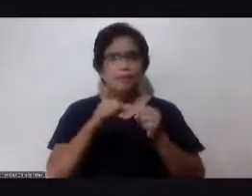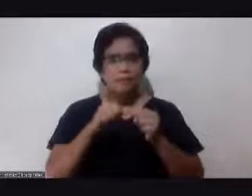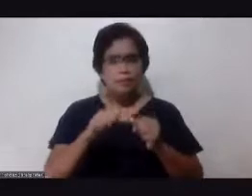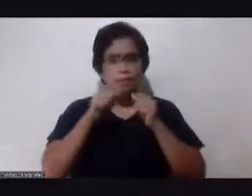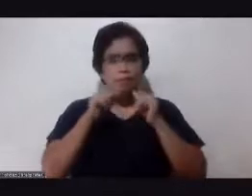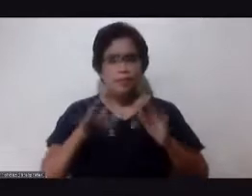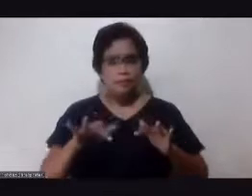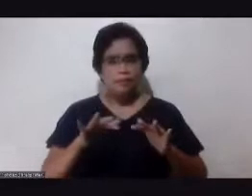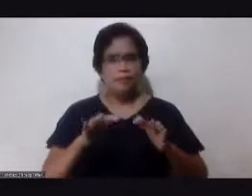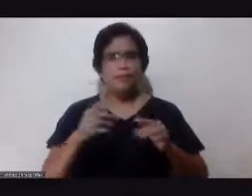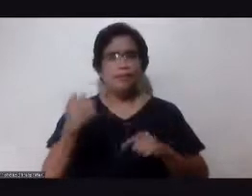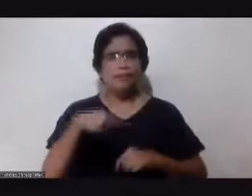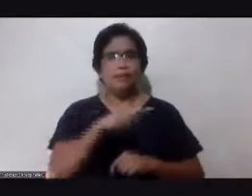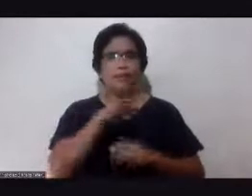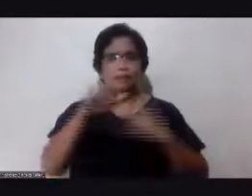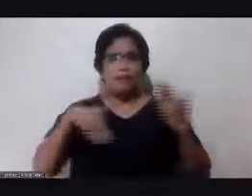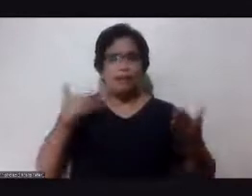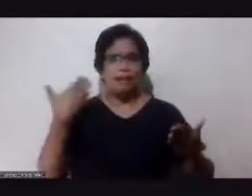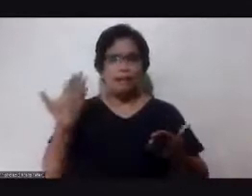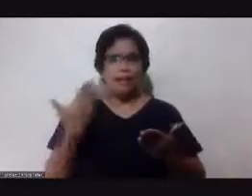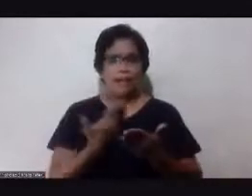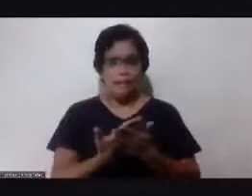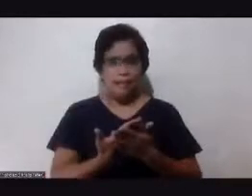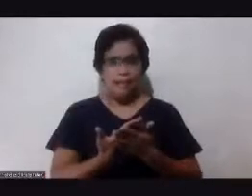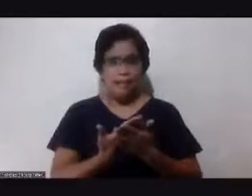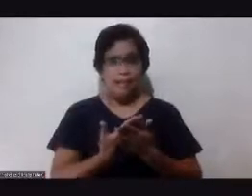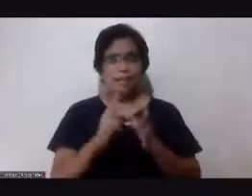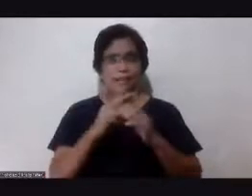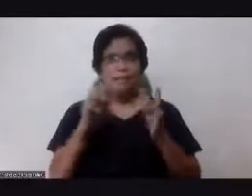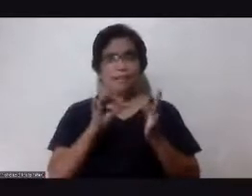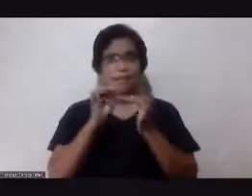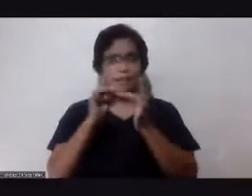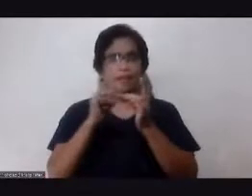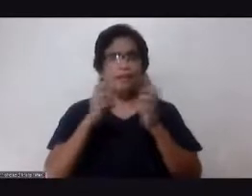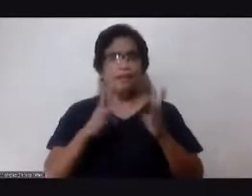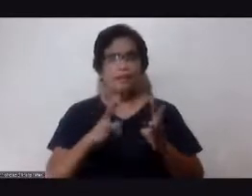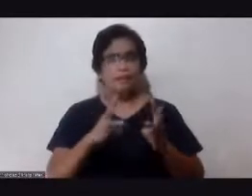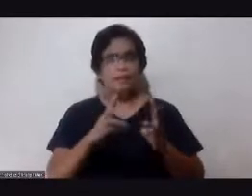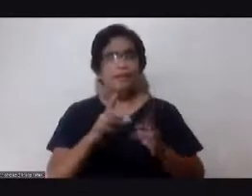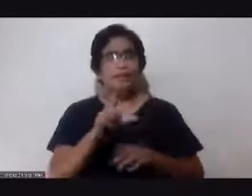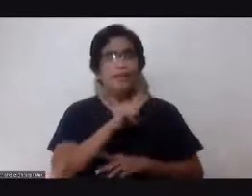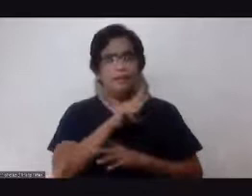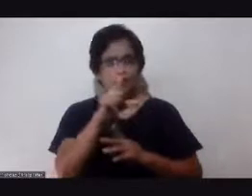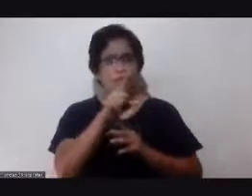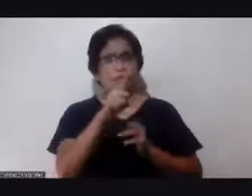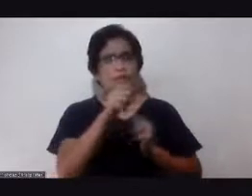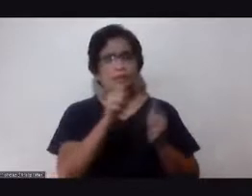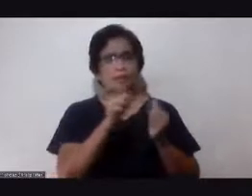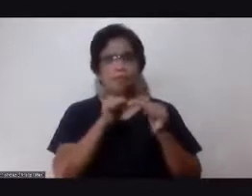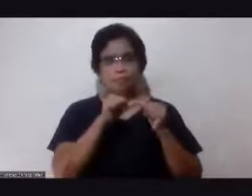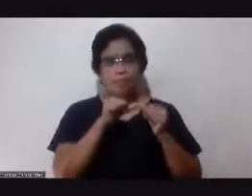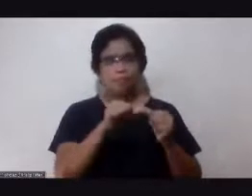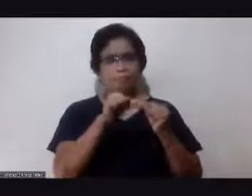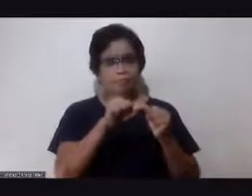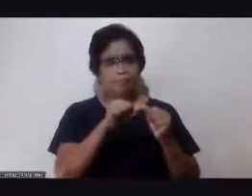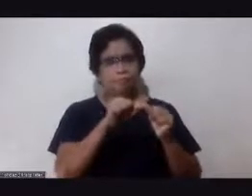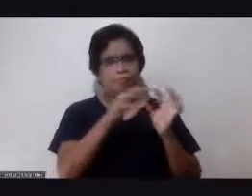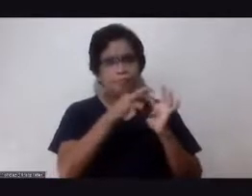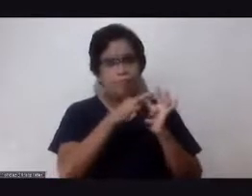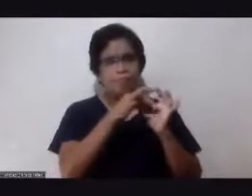at biyaya sa aming lahat. In our very special way, Lord God, patuloy namin inilalapit sa iyo. Yung mga patuloy pa rin pong